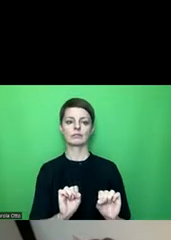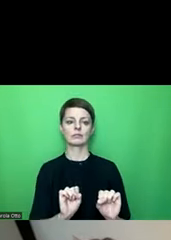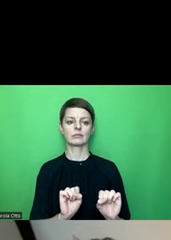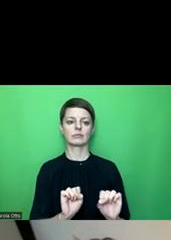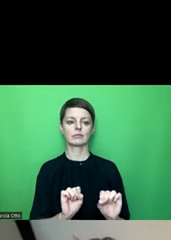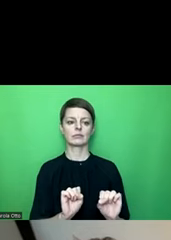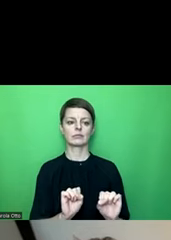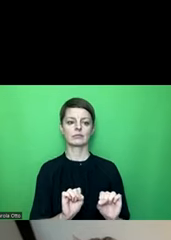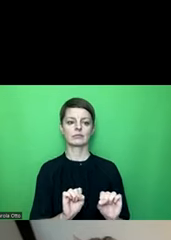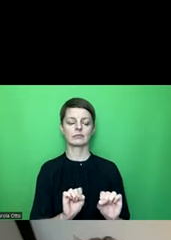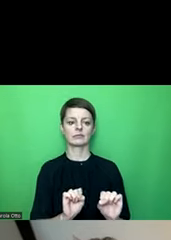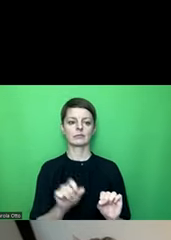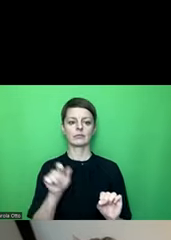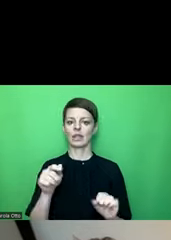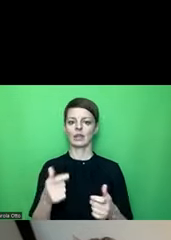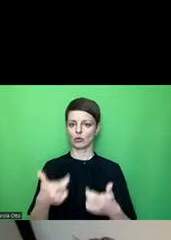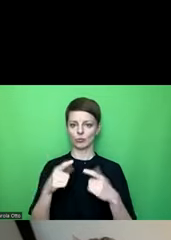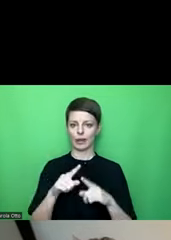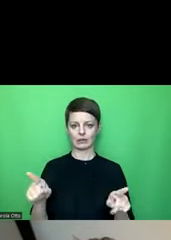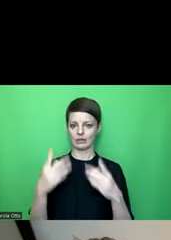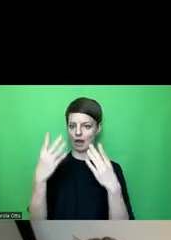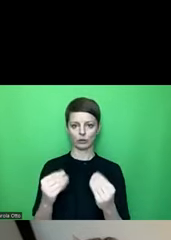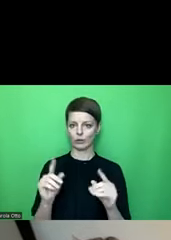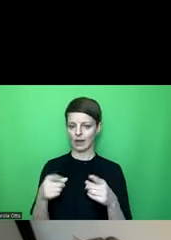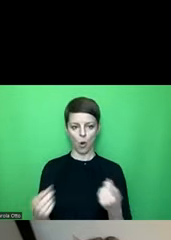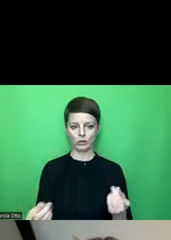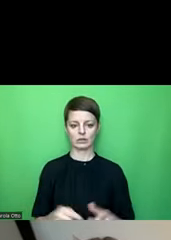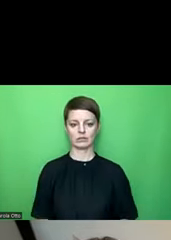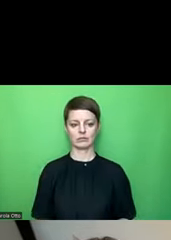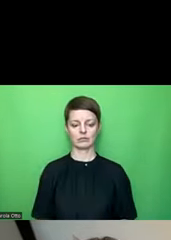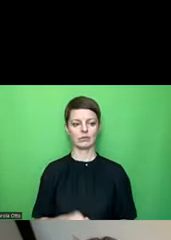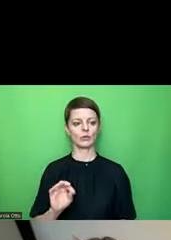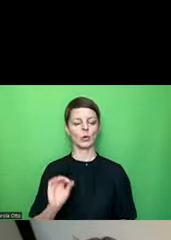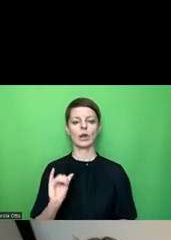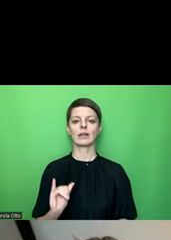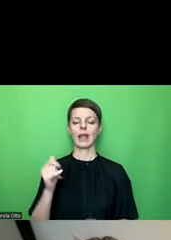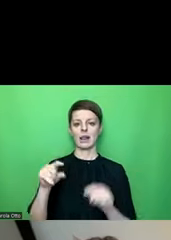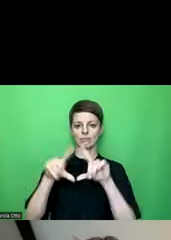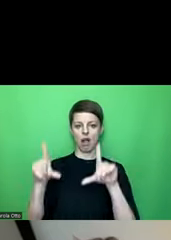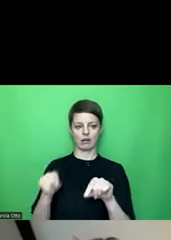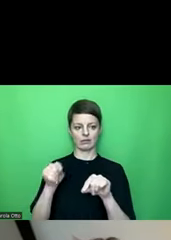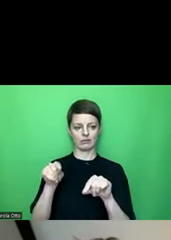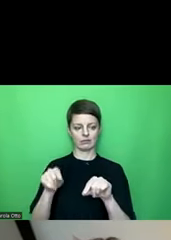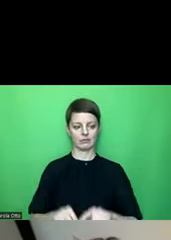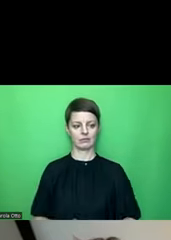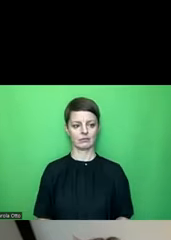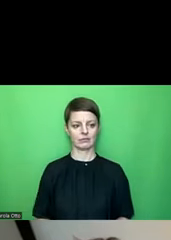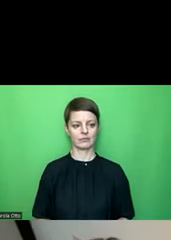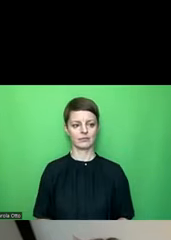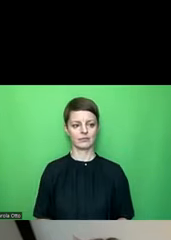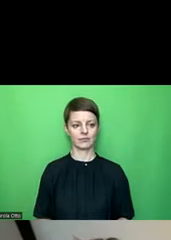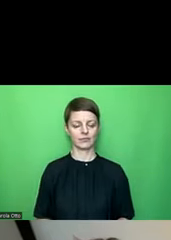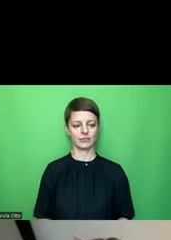sehen Sie, das ist weder gesperrt noch ausgeblendet. Das ist besonders für diese gelb markierten Zellen. Bei den anderen